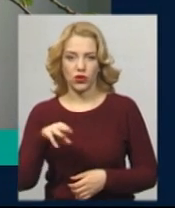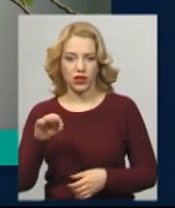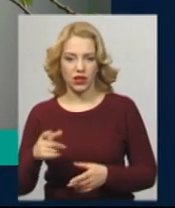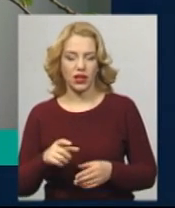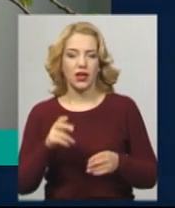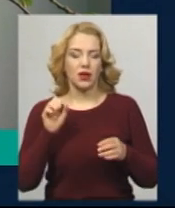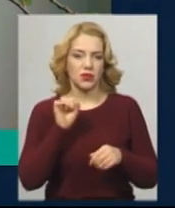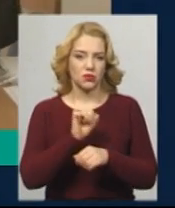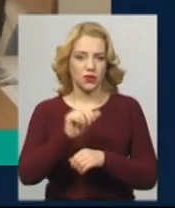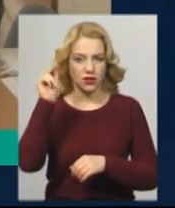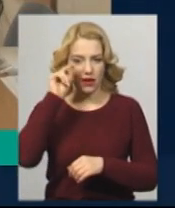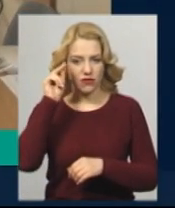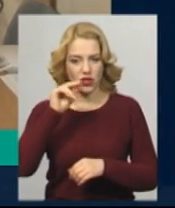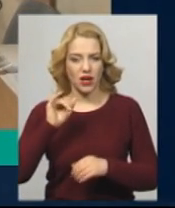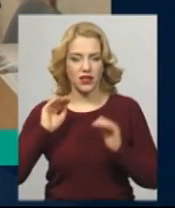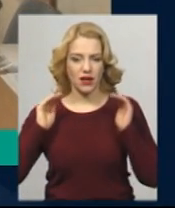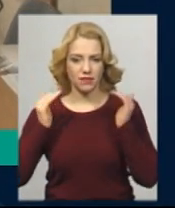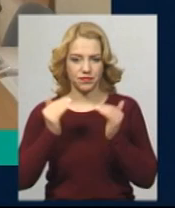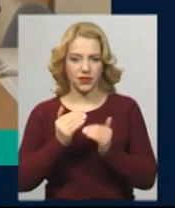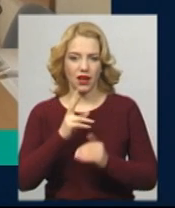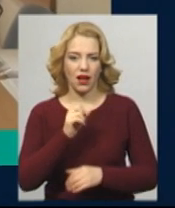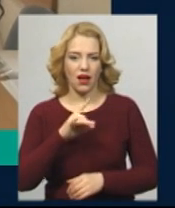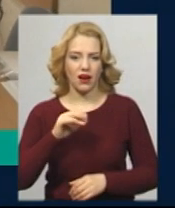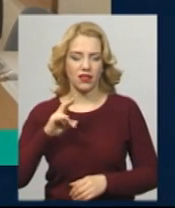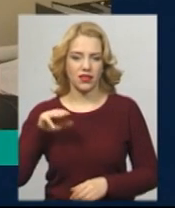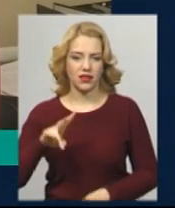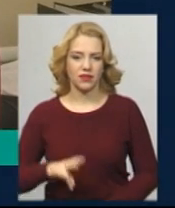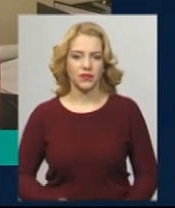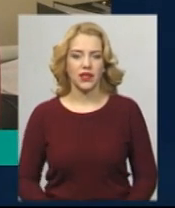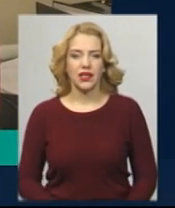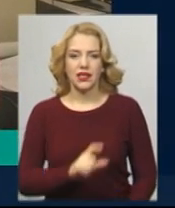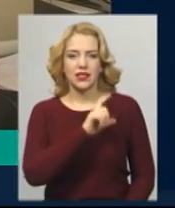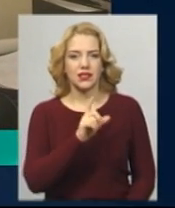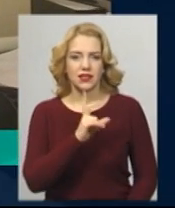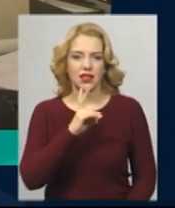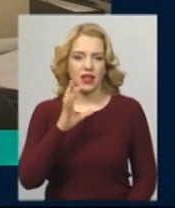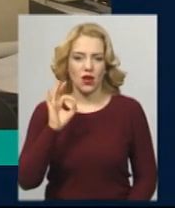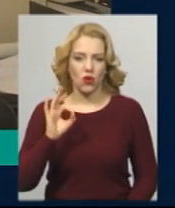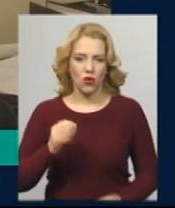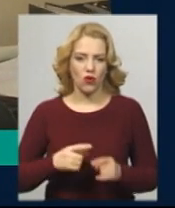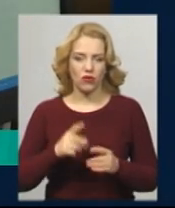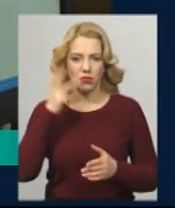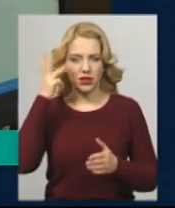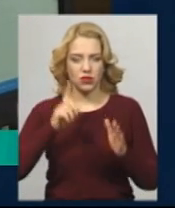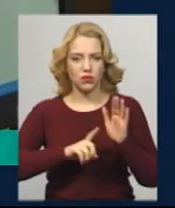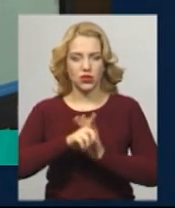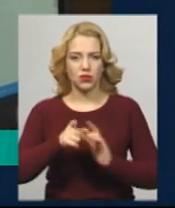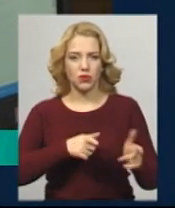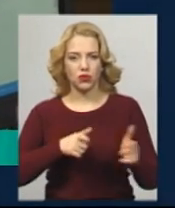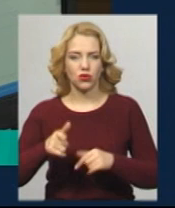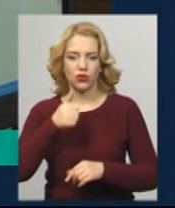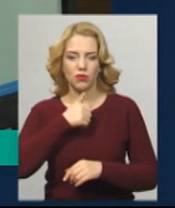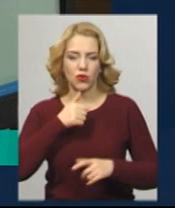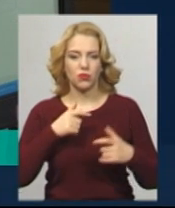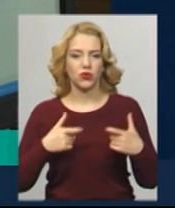закладах через карантин. У пунктах реєстрації вступників на проходження зовнішнього незалежного оцінювання в Хмельницькому розпочали підготовку до пробної